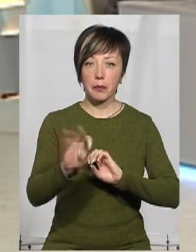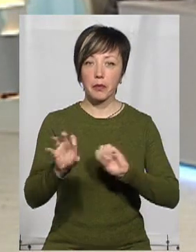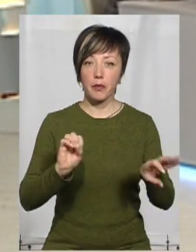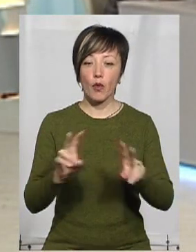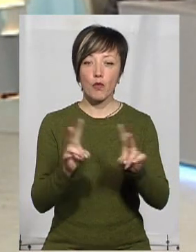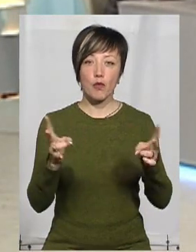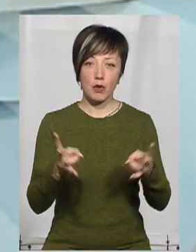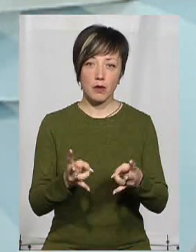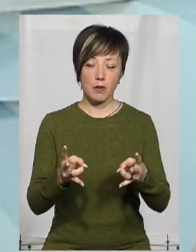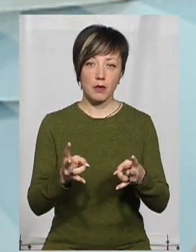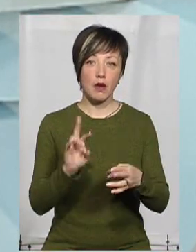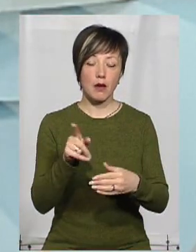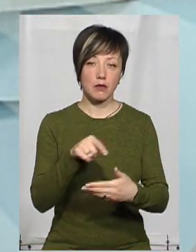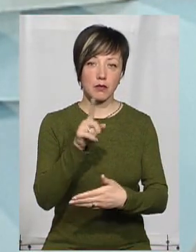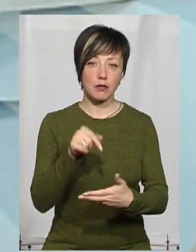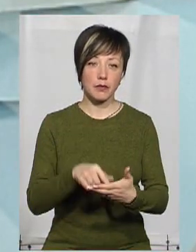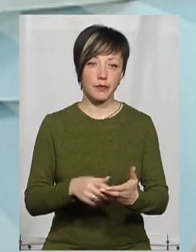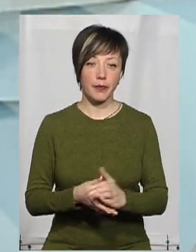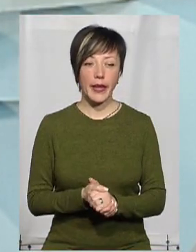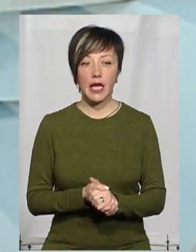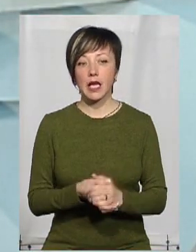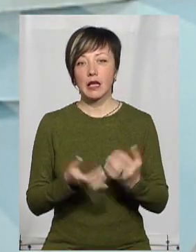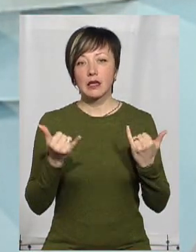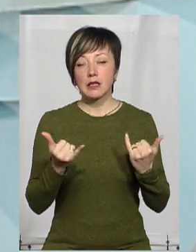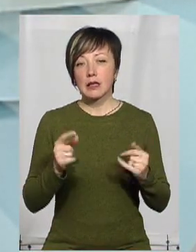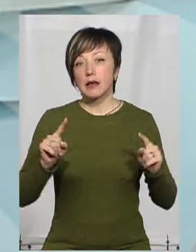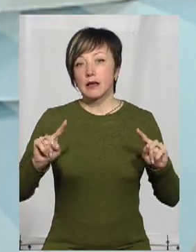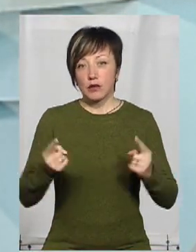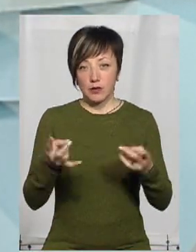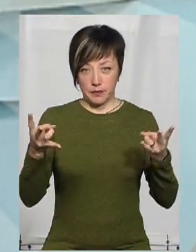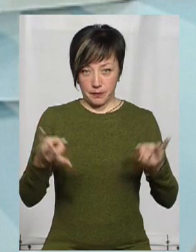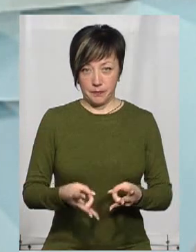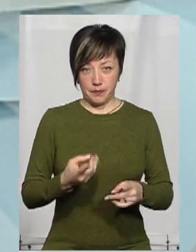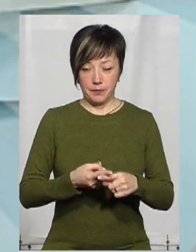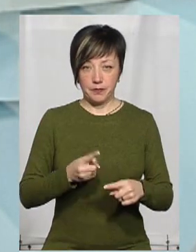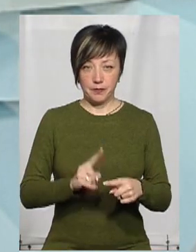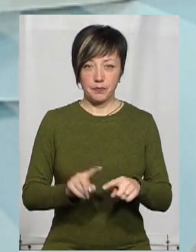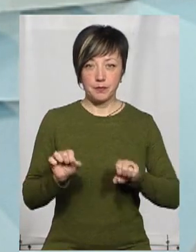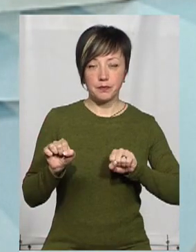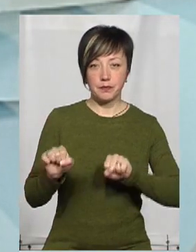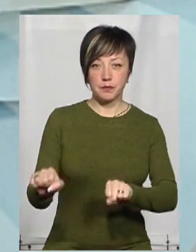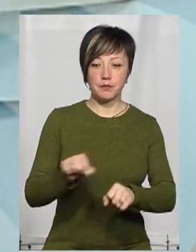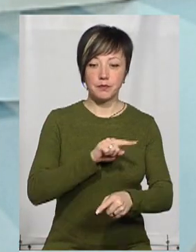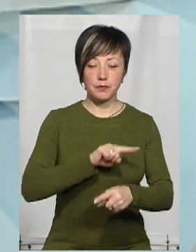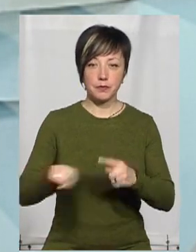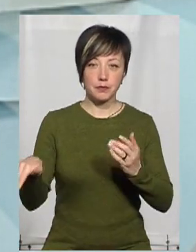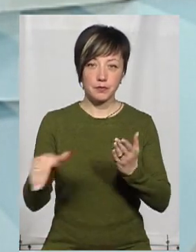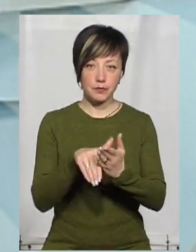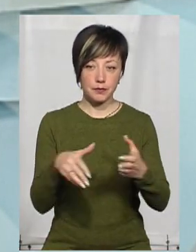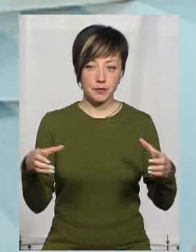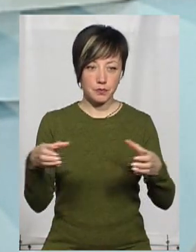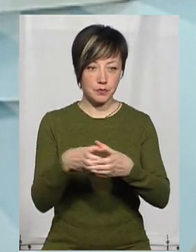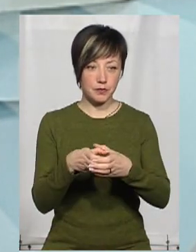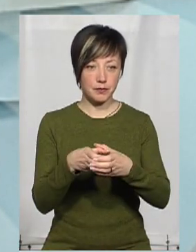кому вони потрібні? Ми зараз, найперша потреба, яка зараз потрібна, це захист саме швидким допомогам,